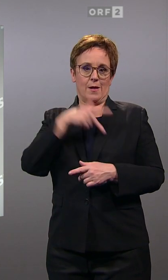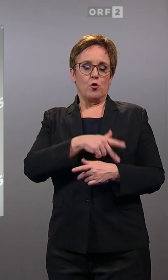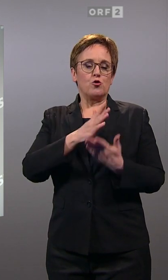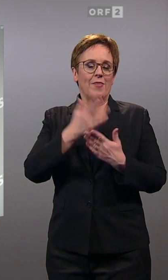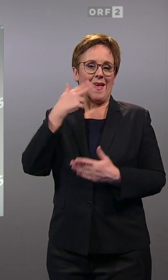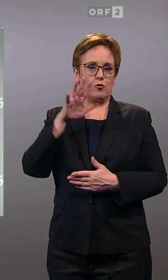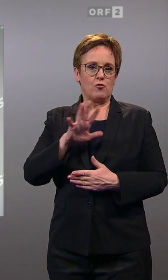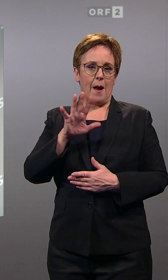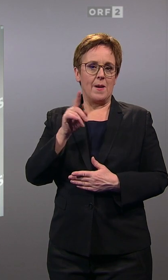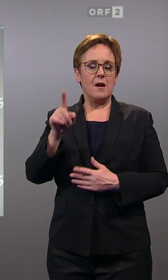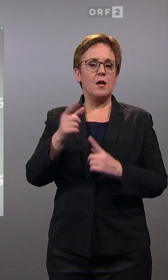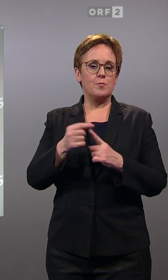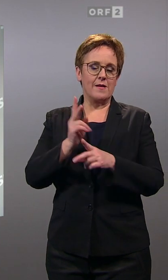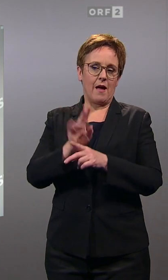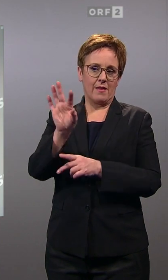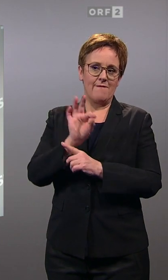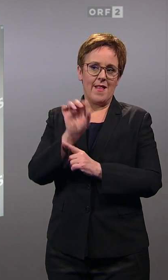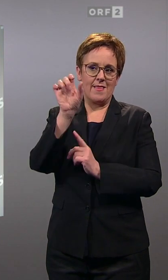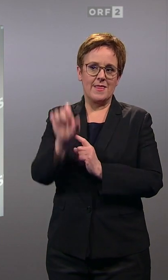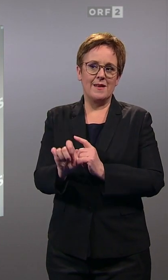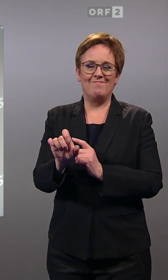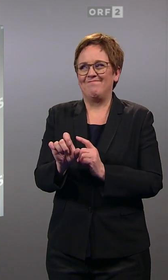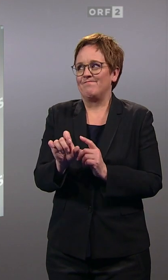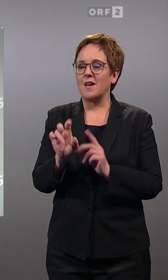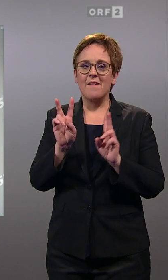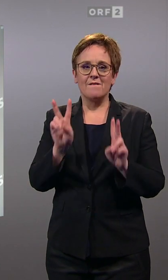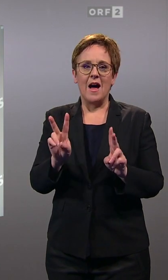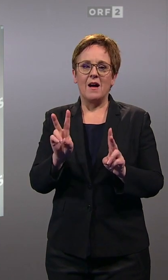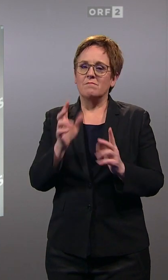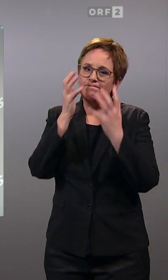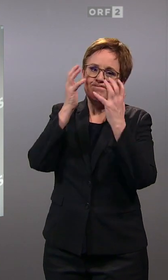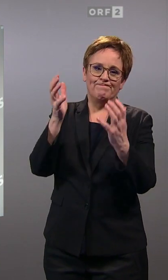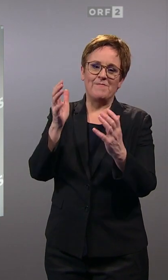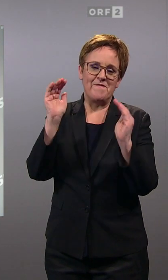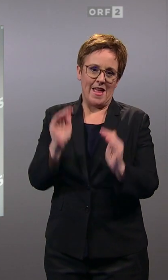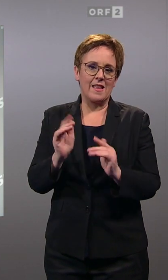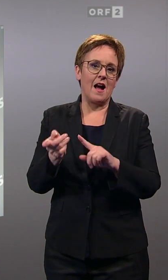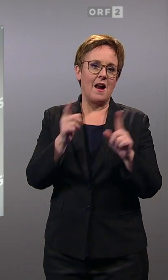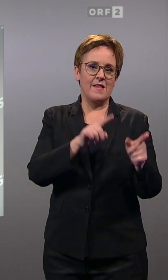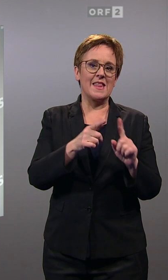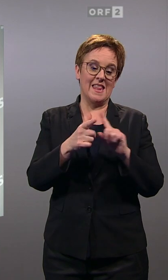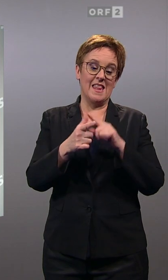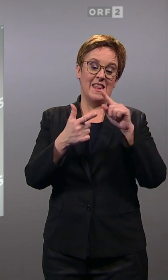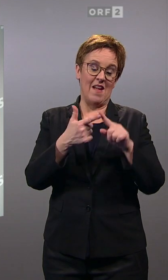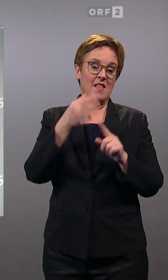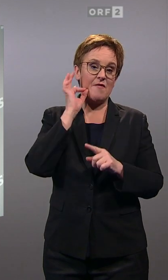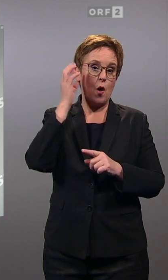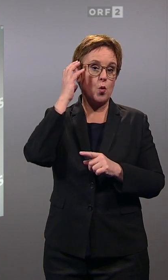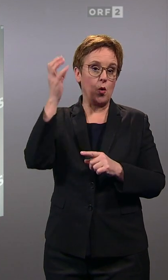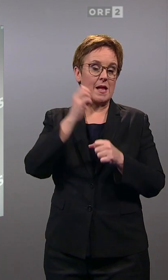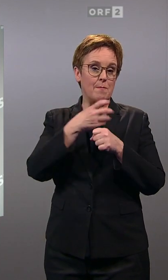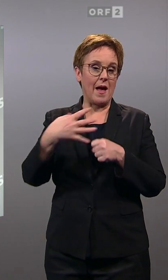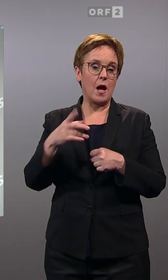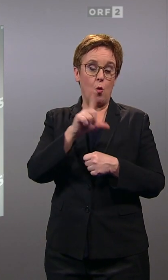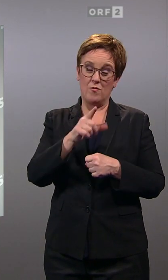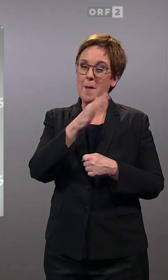Franz Schnabel für einen Spitzenkandidaten entschieden hat, der in Wahrheit geringere Beliebtheitswerte hat als die Listen 2. Ulrike Königsberger-Ludwig.